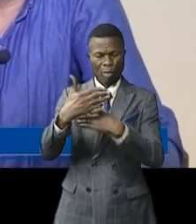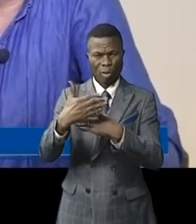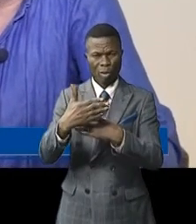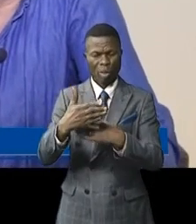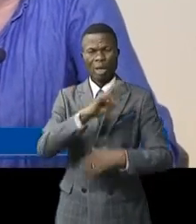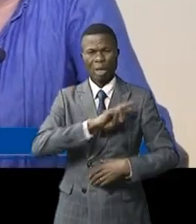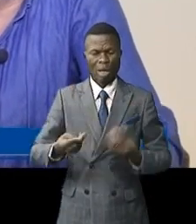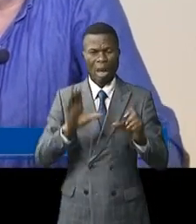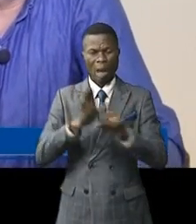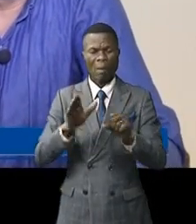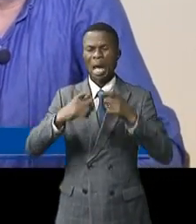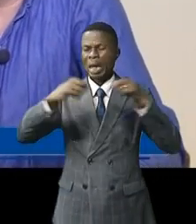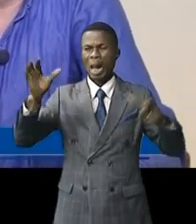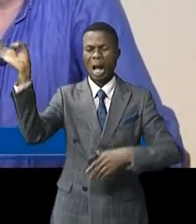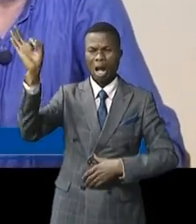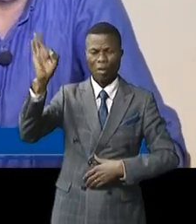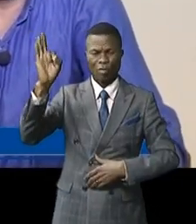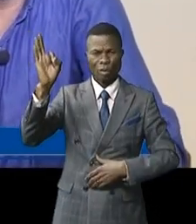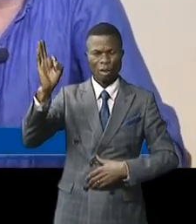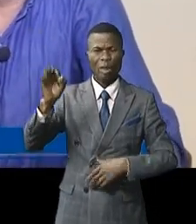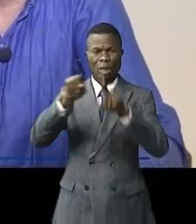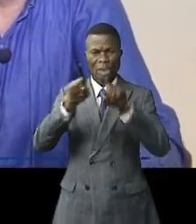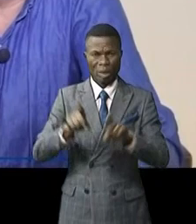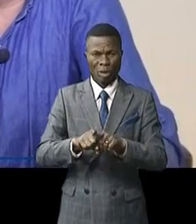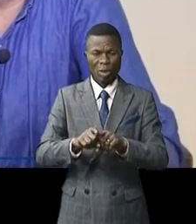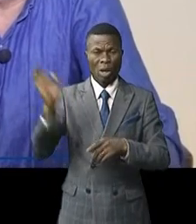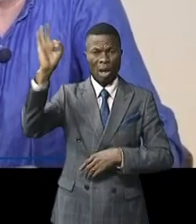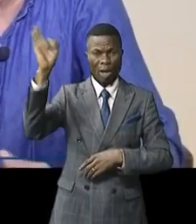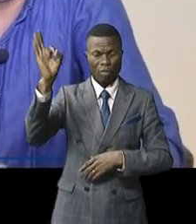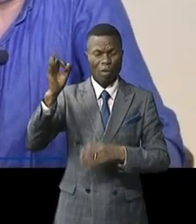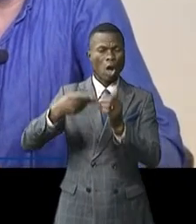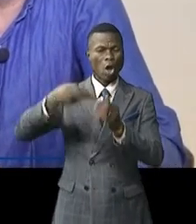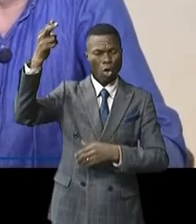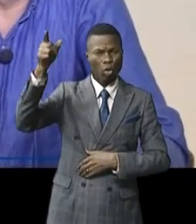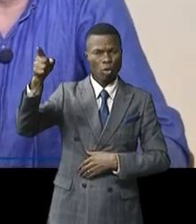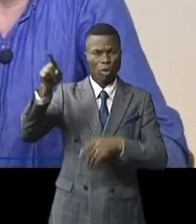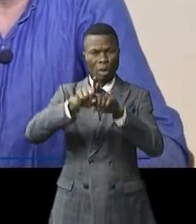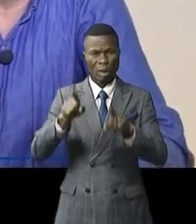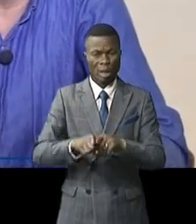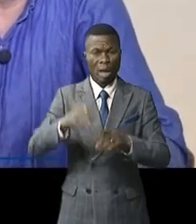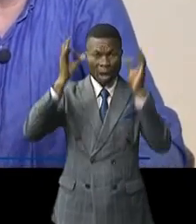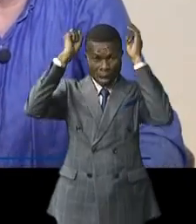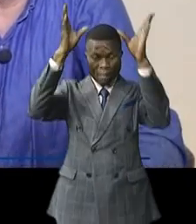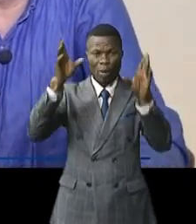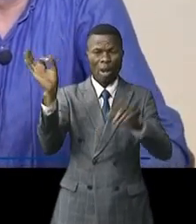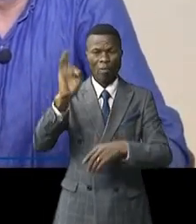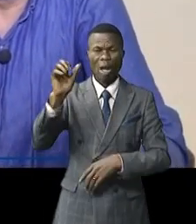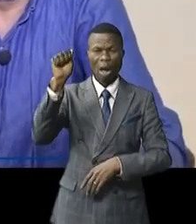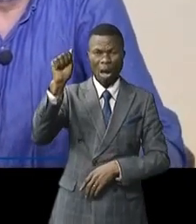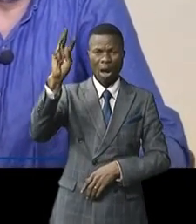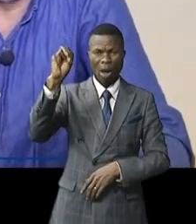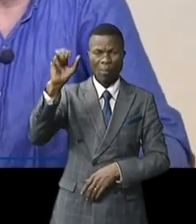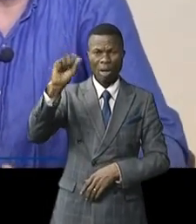Congo et sa grande forêt tropicale de l'Indonésie avec la forêt de Borneo et du Brésil avec la forêt amazonienne.